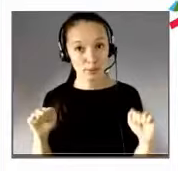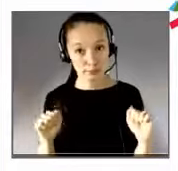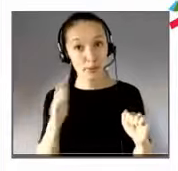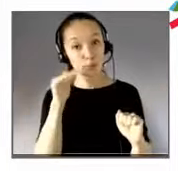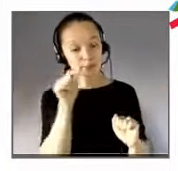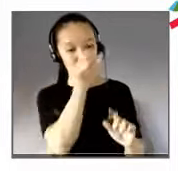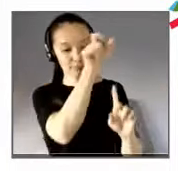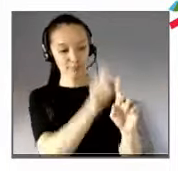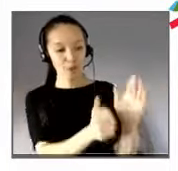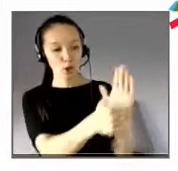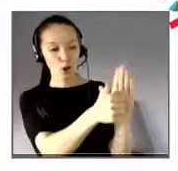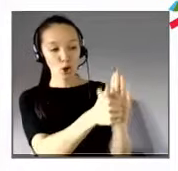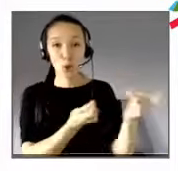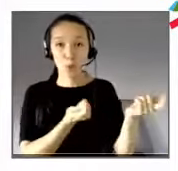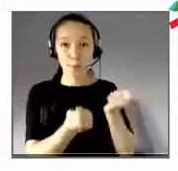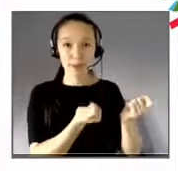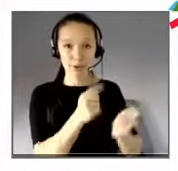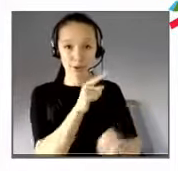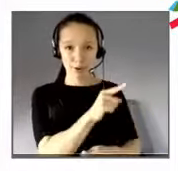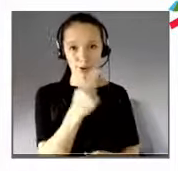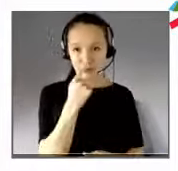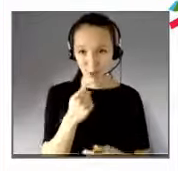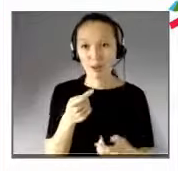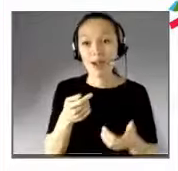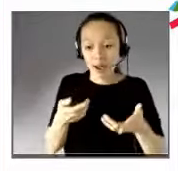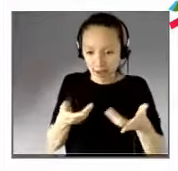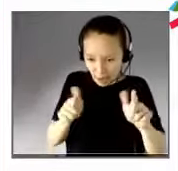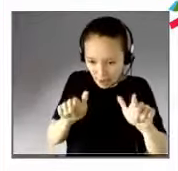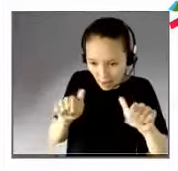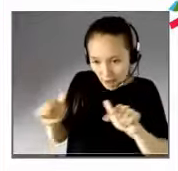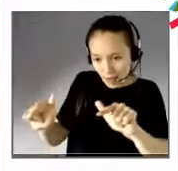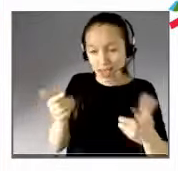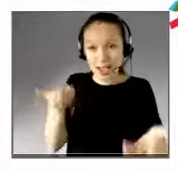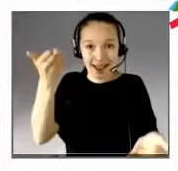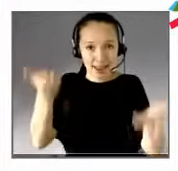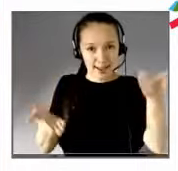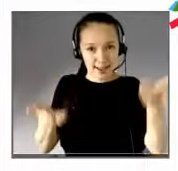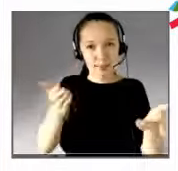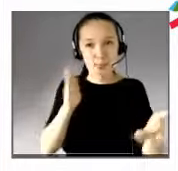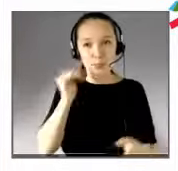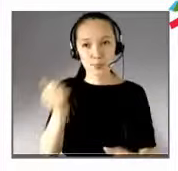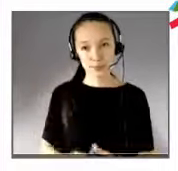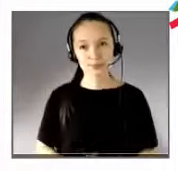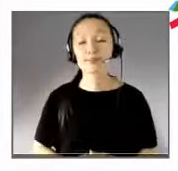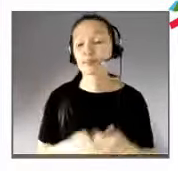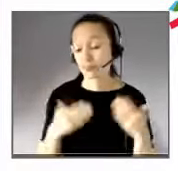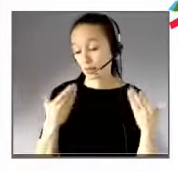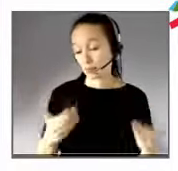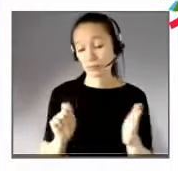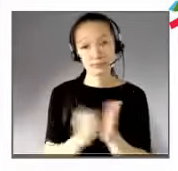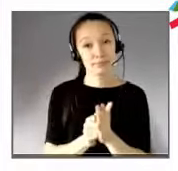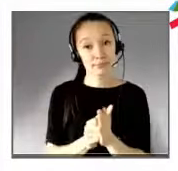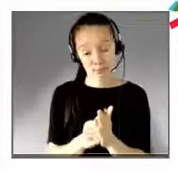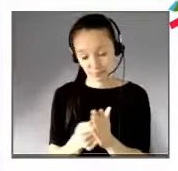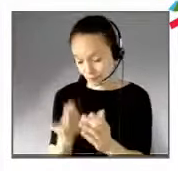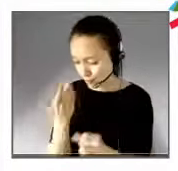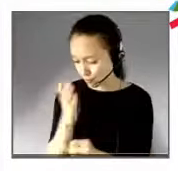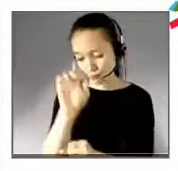qui va sentir cet équilibre dans l'équipe. Mais c'est le moment de le dire, tout cas, c'est le moment de le montrer, c'est ça ? Disons que là,